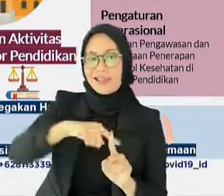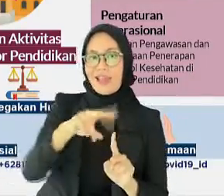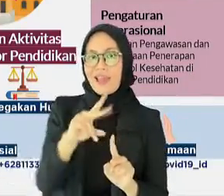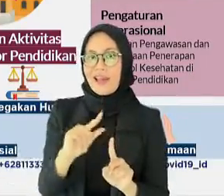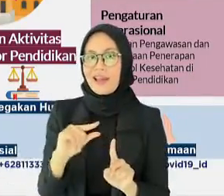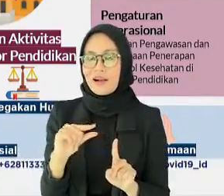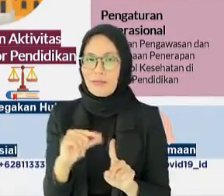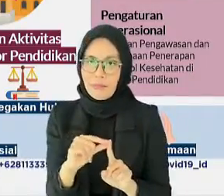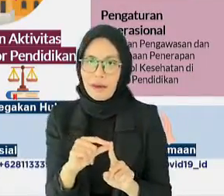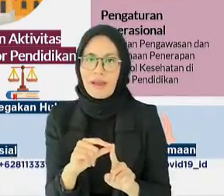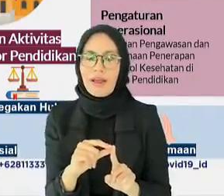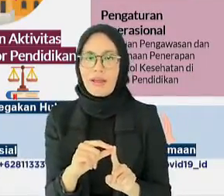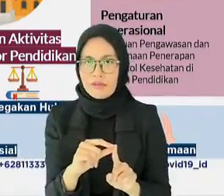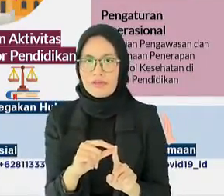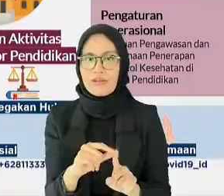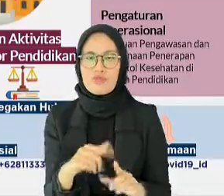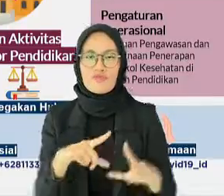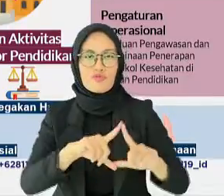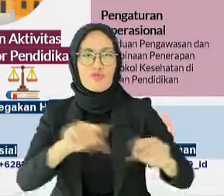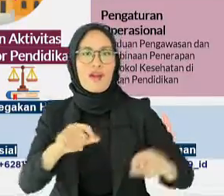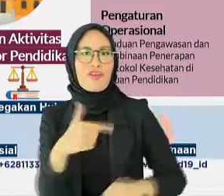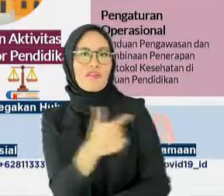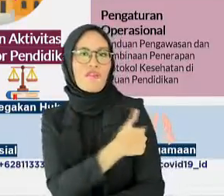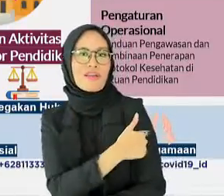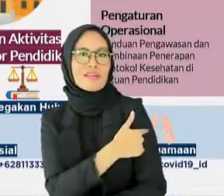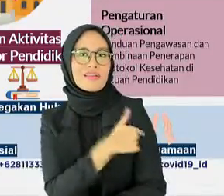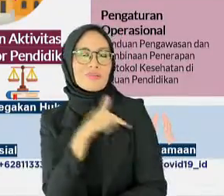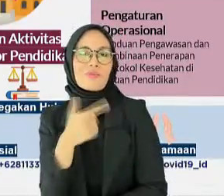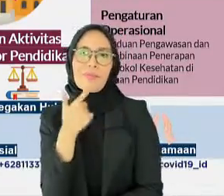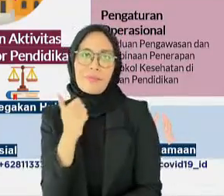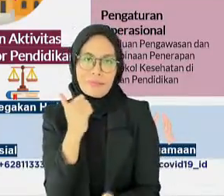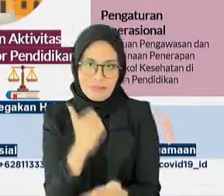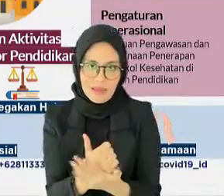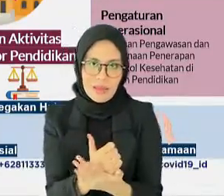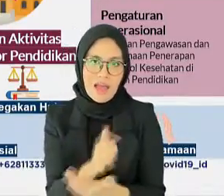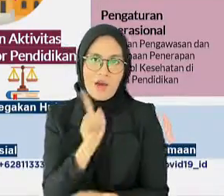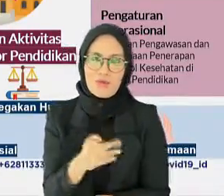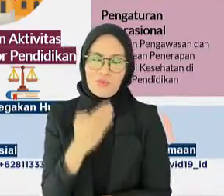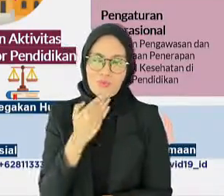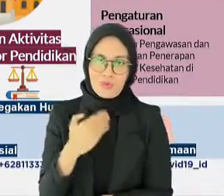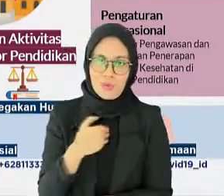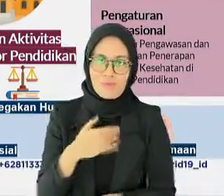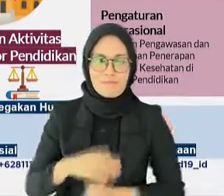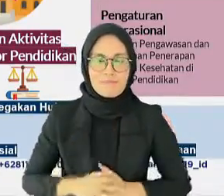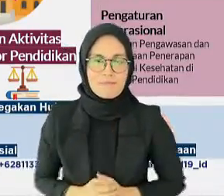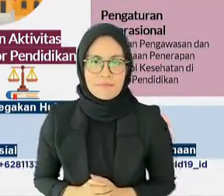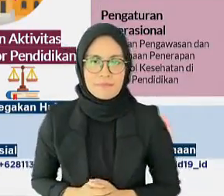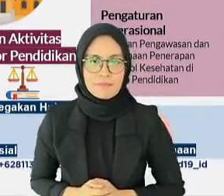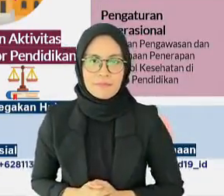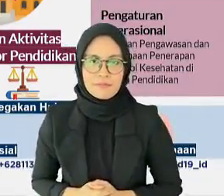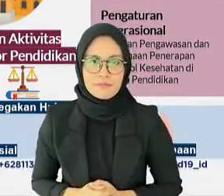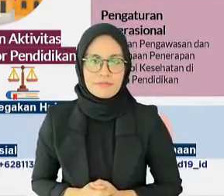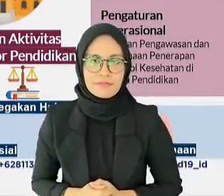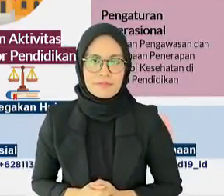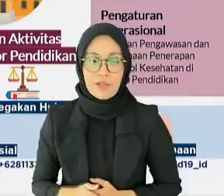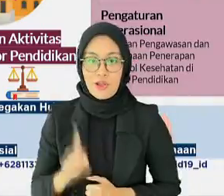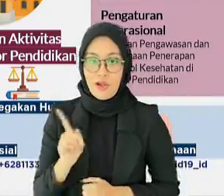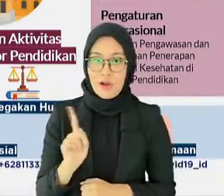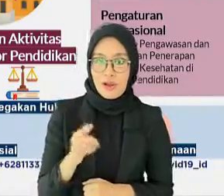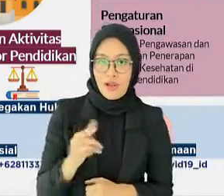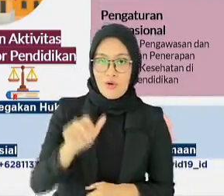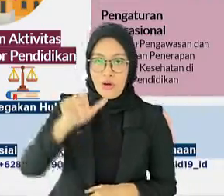masih diberlakukan untuk perjalanan dalam negeri. Sedangkan protokol yang harus dijalani oleh pelaku perjalanan